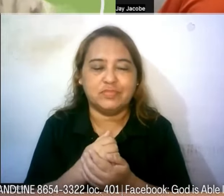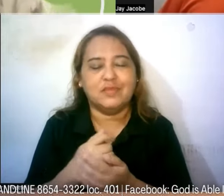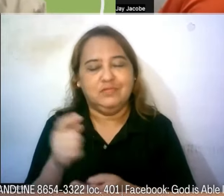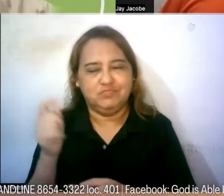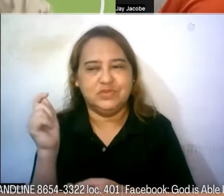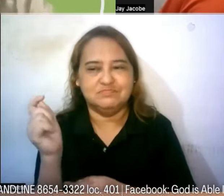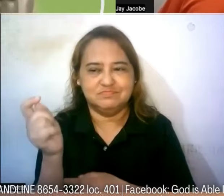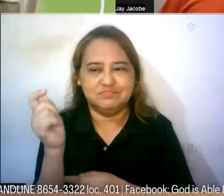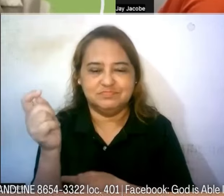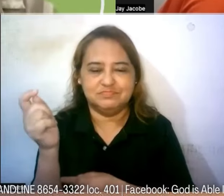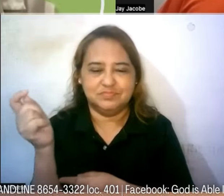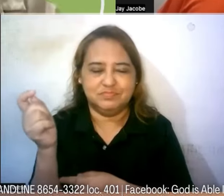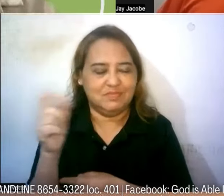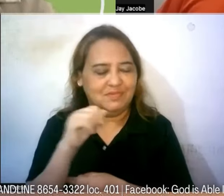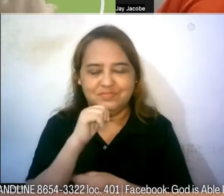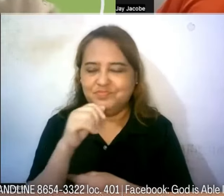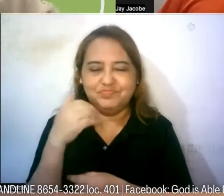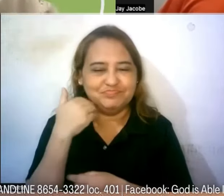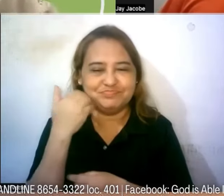ito hindi ko